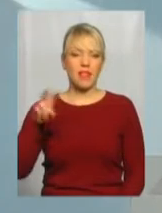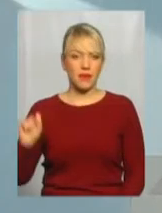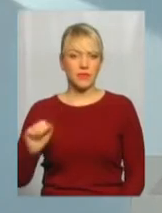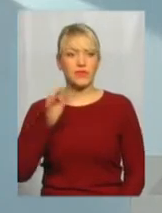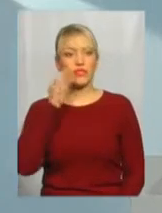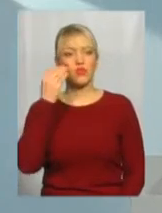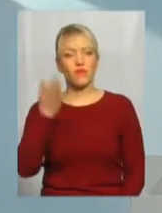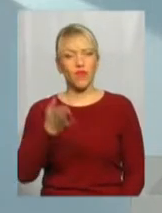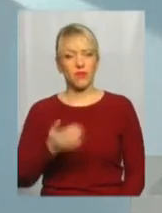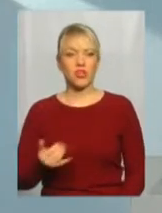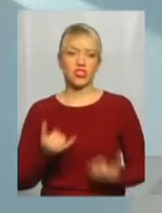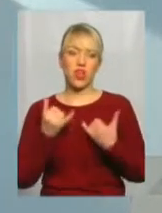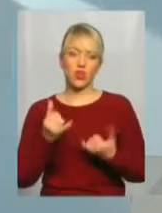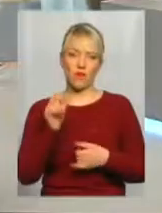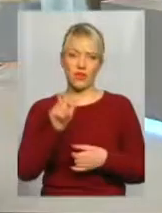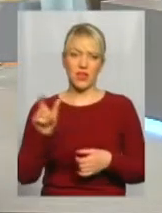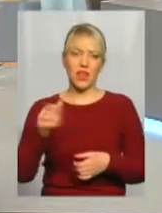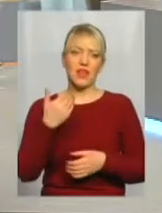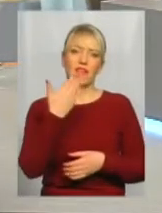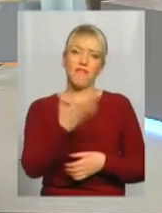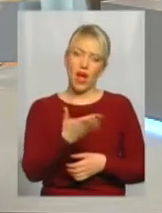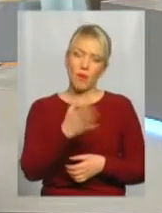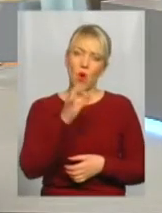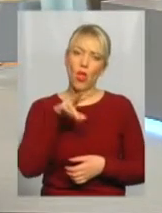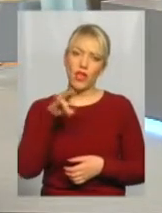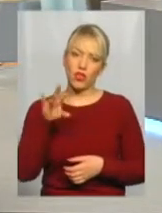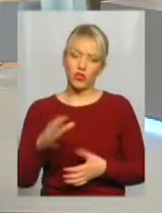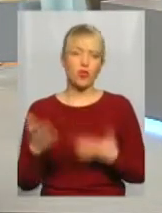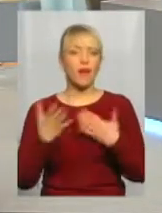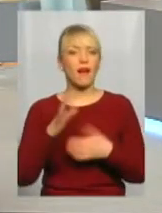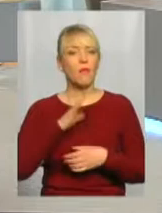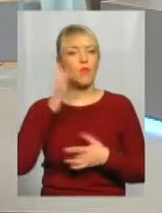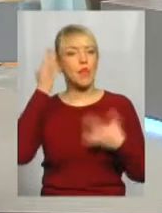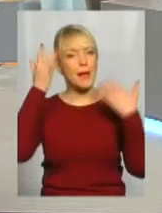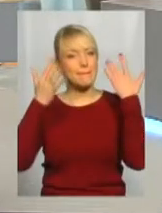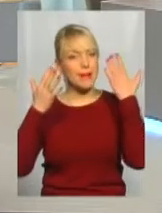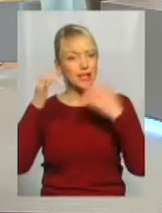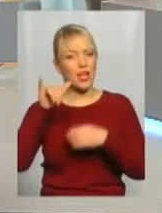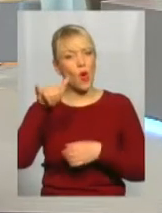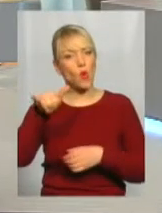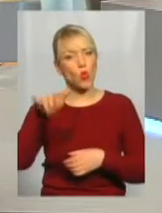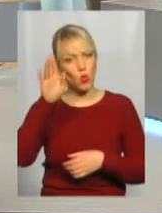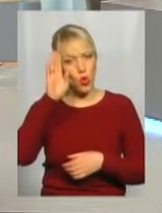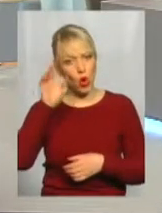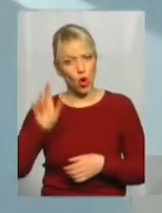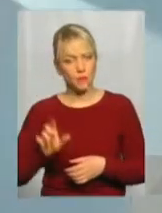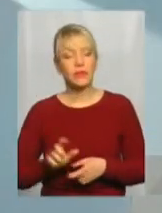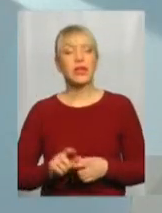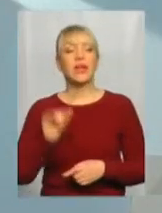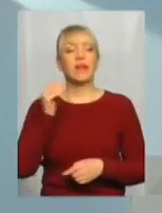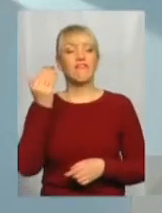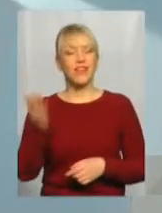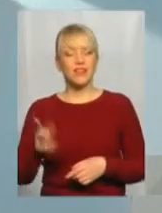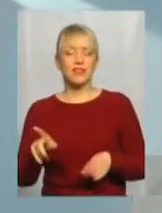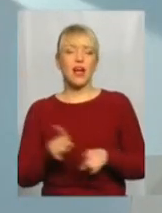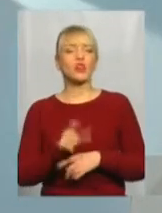шановні глядачі, і вам, Оленочко, яка була мрія у нього. От він так